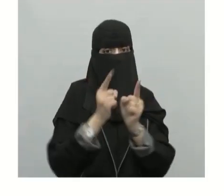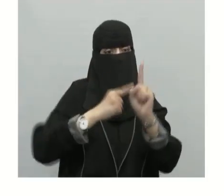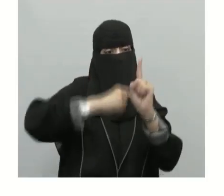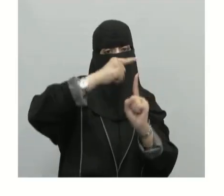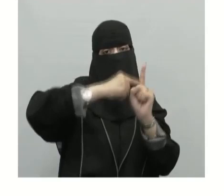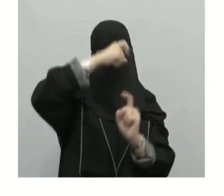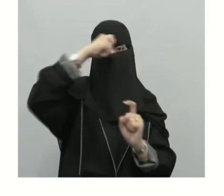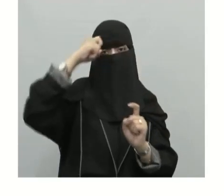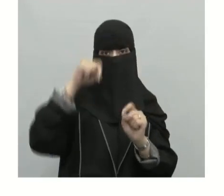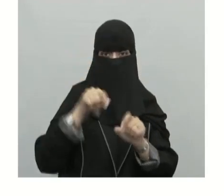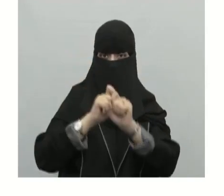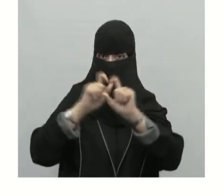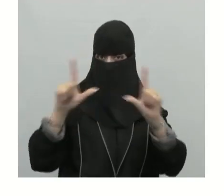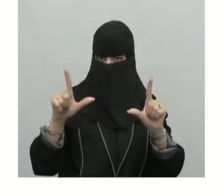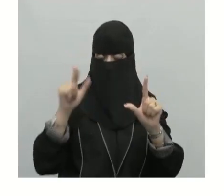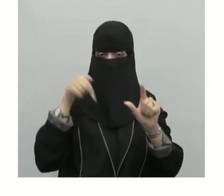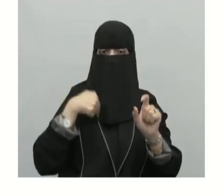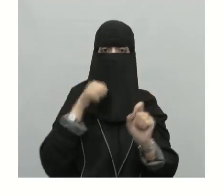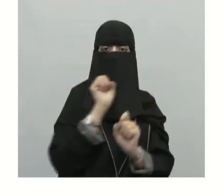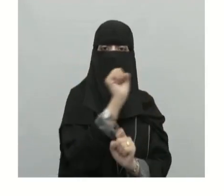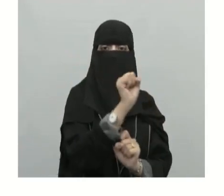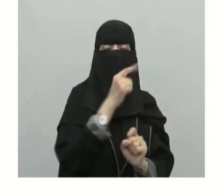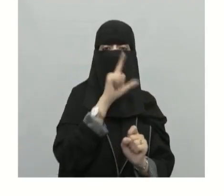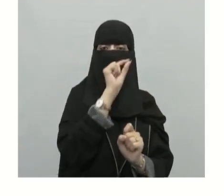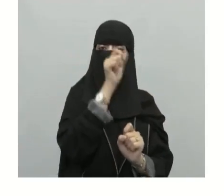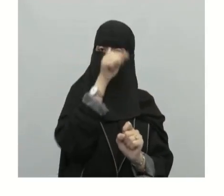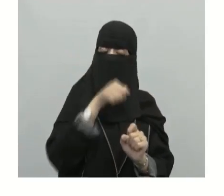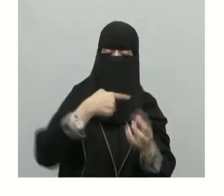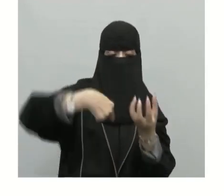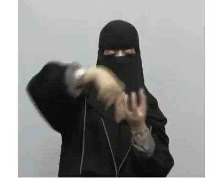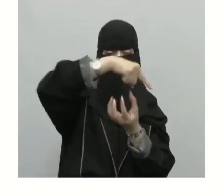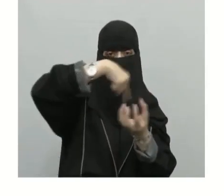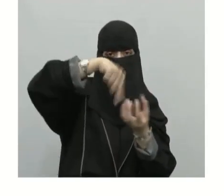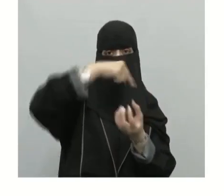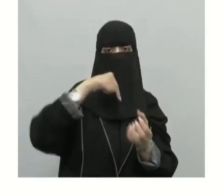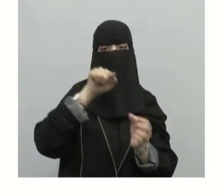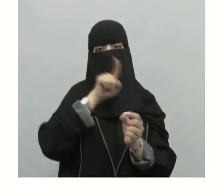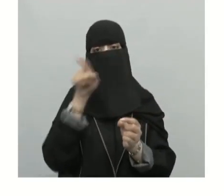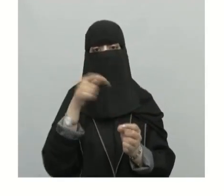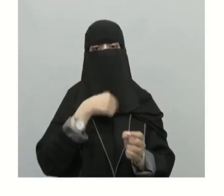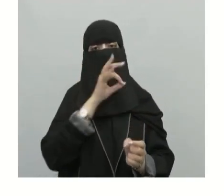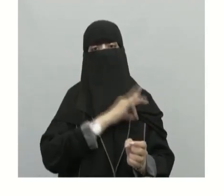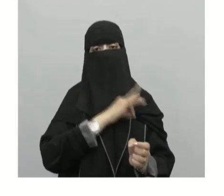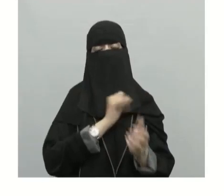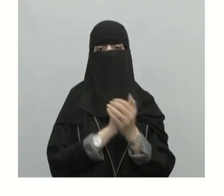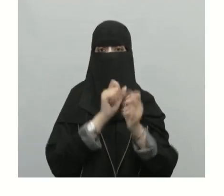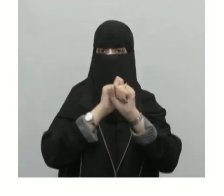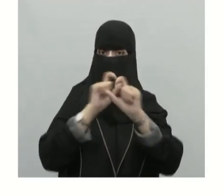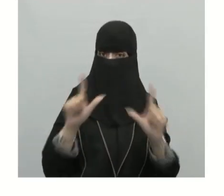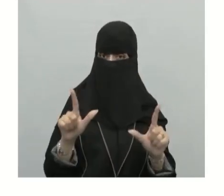الطلاب هذه خصائص ومميزات دوائر العرض وهذه فوائد دوائر